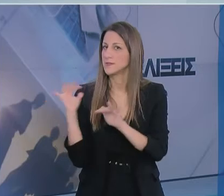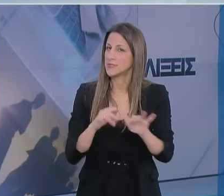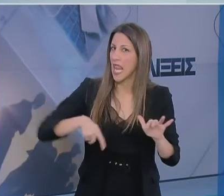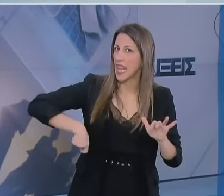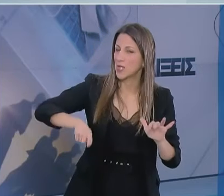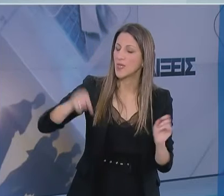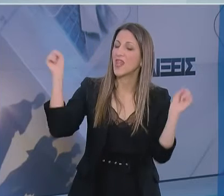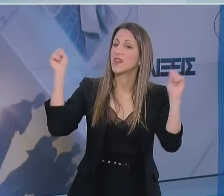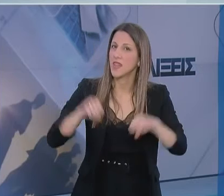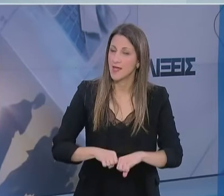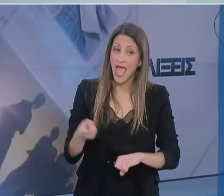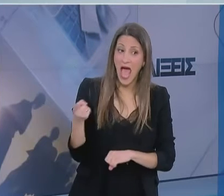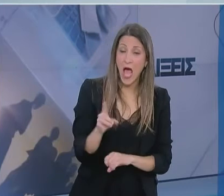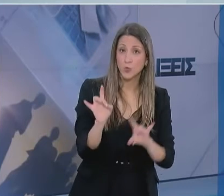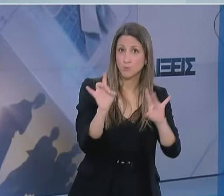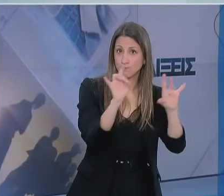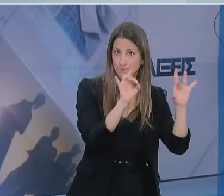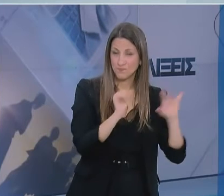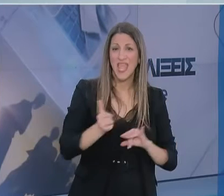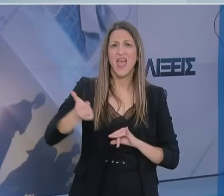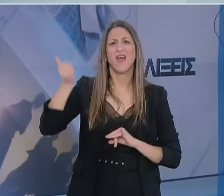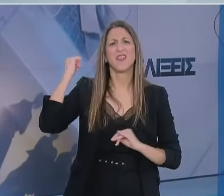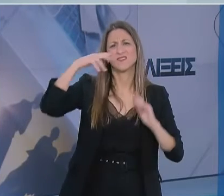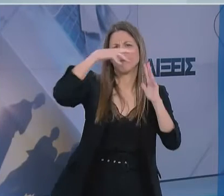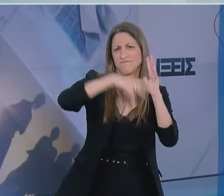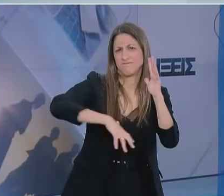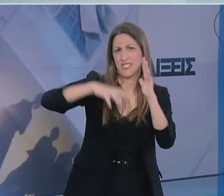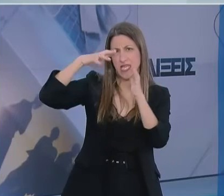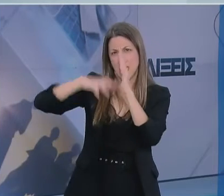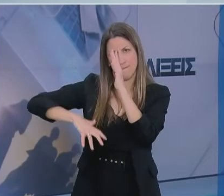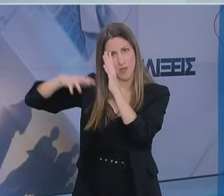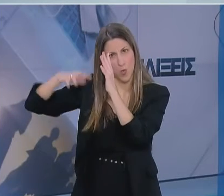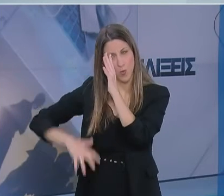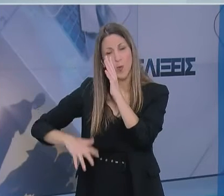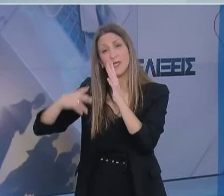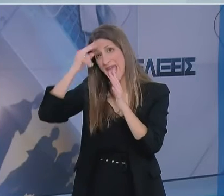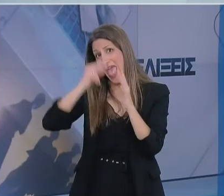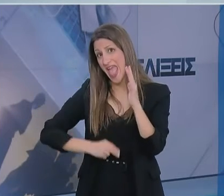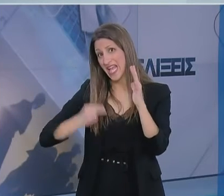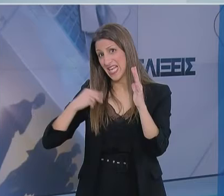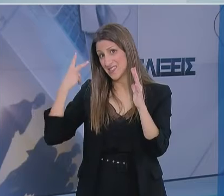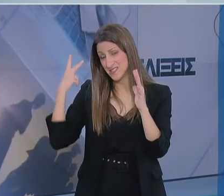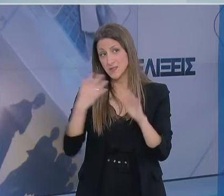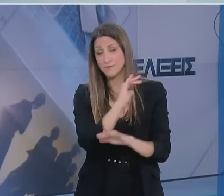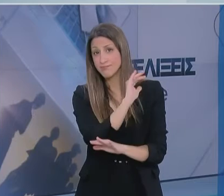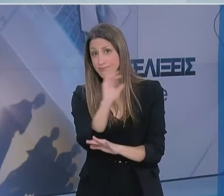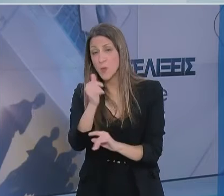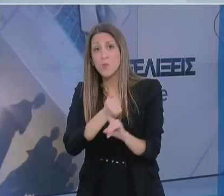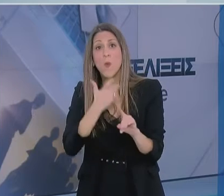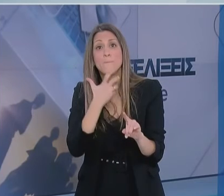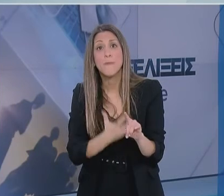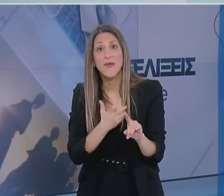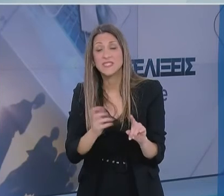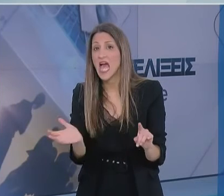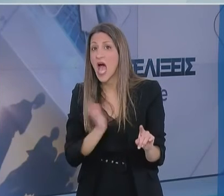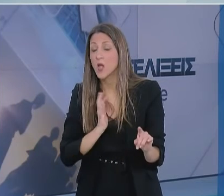ιερών ακολουθειών. Η χθεσινή κύκλωση Ιερά Συνόδου όπως διευκρίνησε ο εκπρόσωπός της απευθύνεται μόνο προς τους Μητροπολίτες και όχι τους